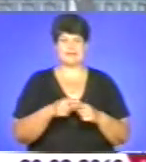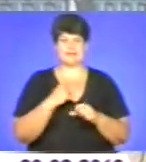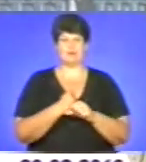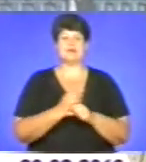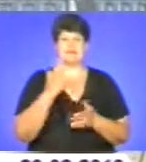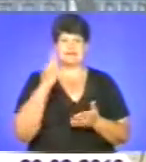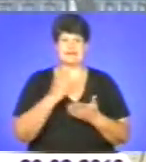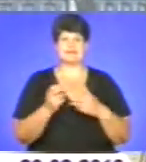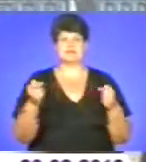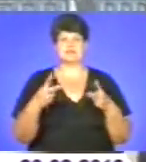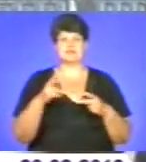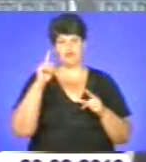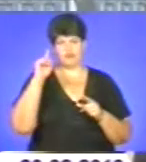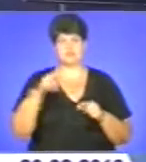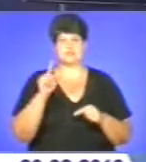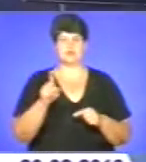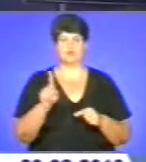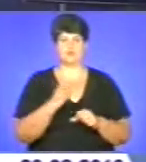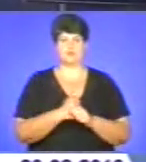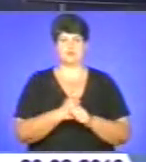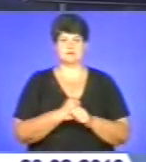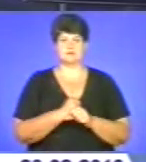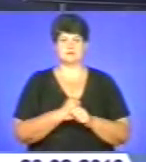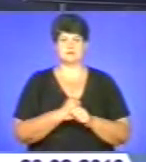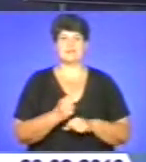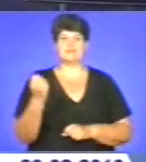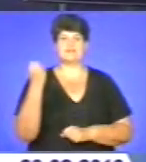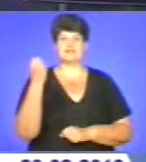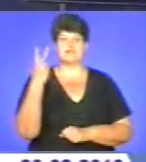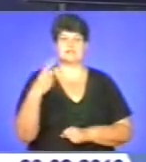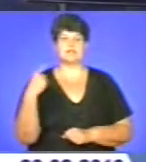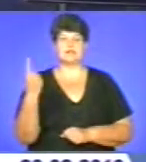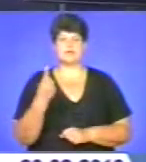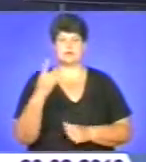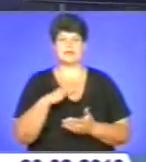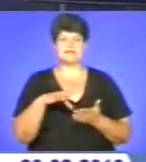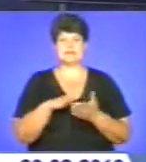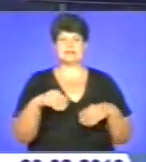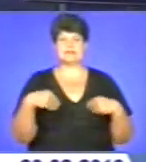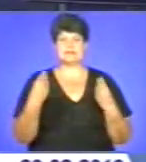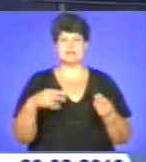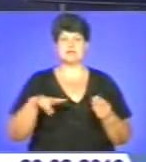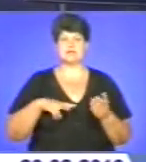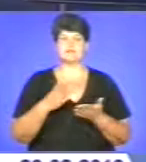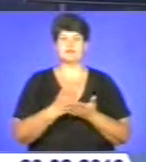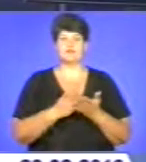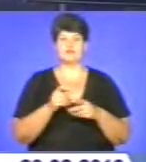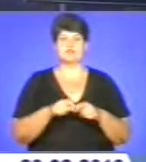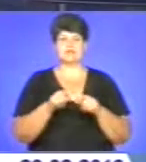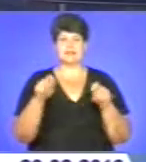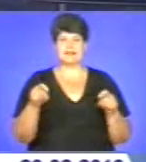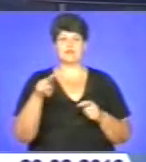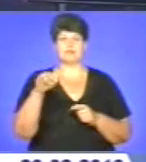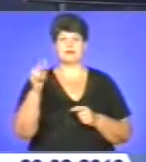фахівці, які вміють і знають, що робити. 12-й в області центр надання адміністративних послуг відкрили у